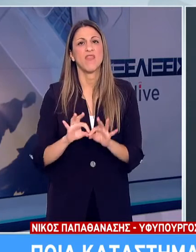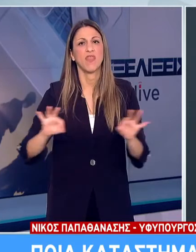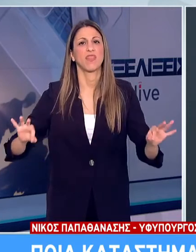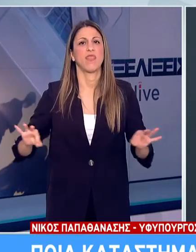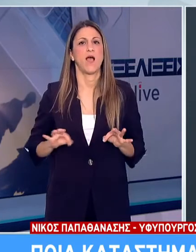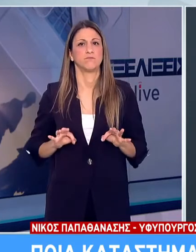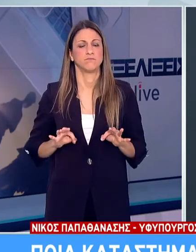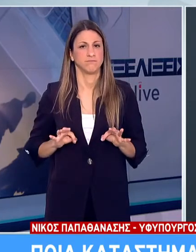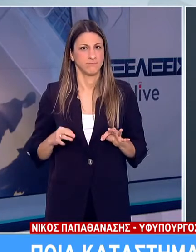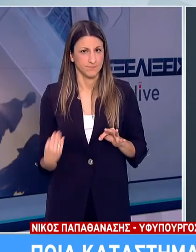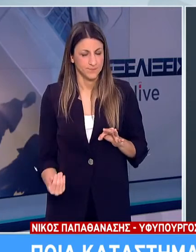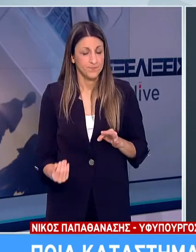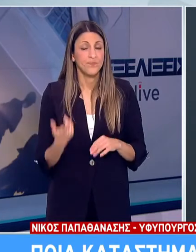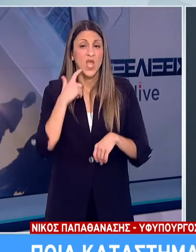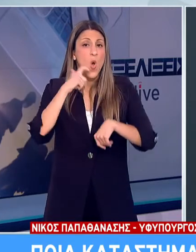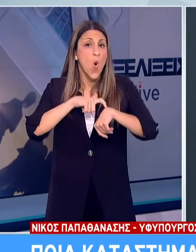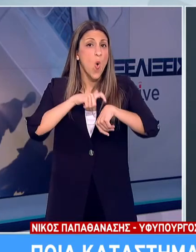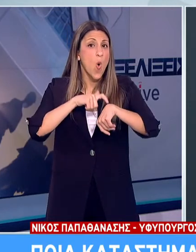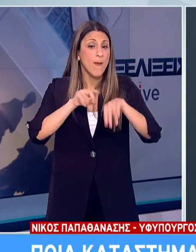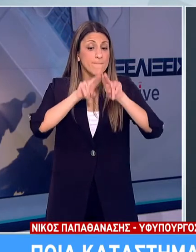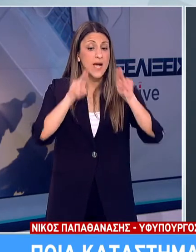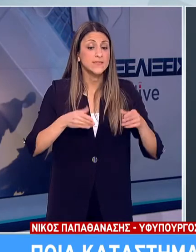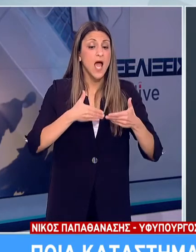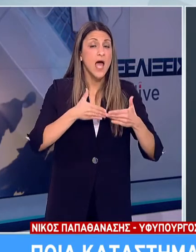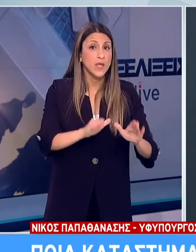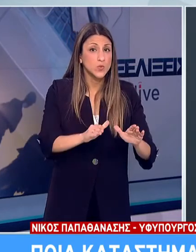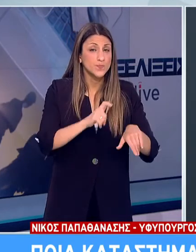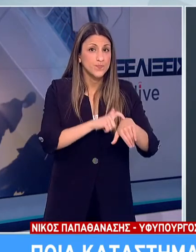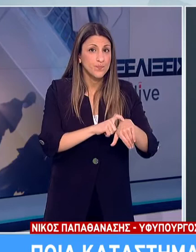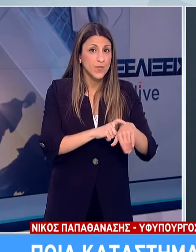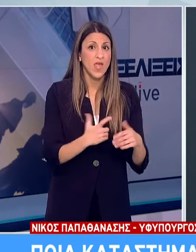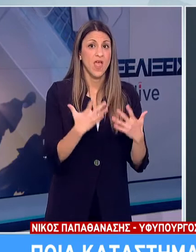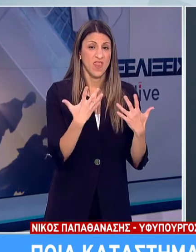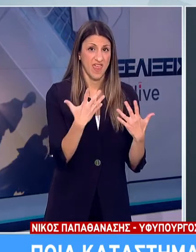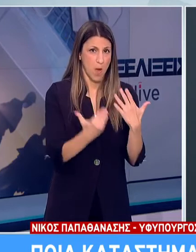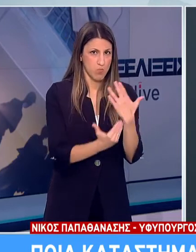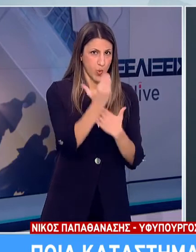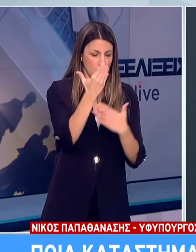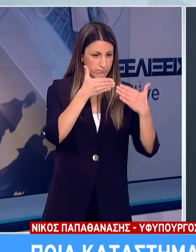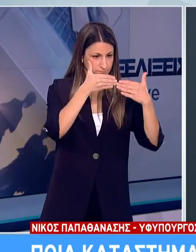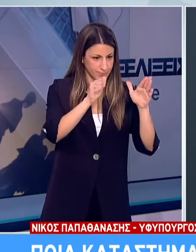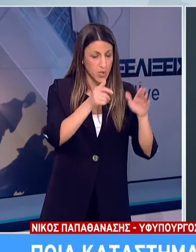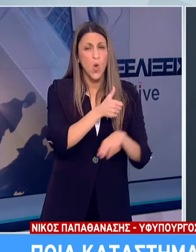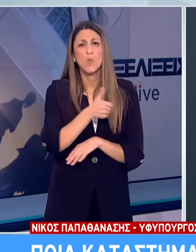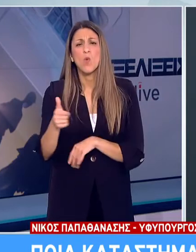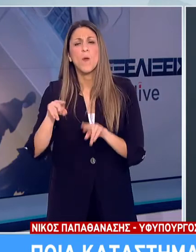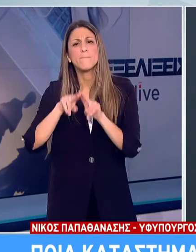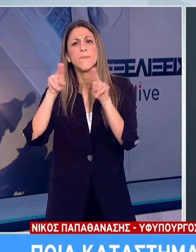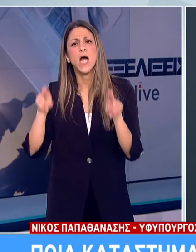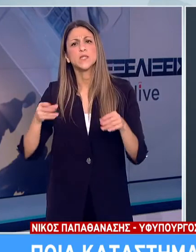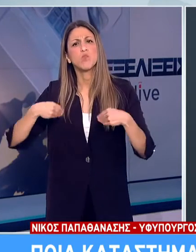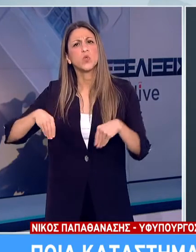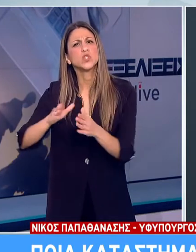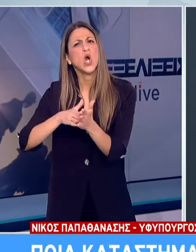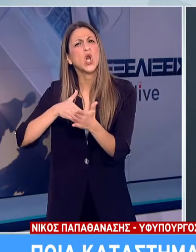μέτρα αναόροφο. Η ώρα ένας λειτουργίας των καταστημάτων ορίζεται η δεκάτη πρόμεση βρείας εξαιρουμένων των καταστημάτων πόλης,